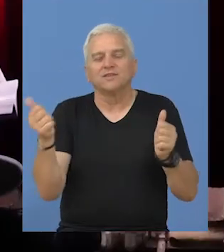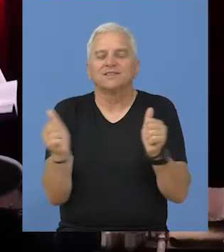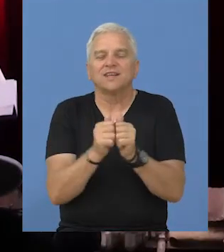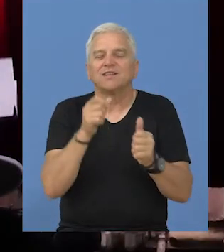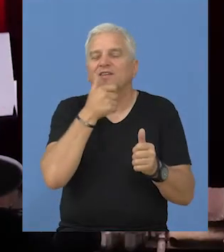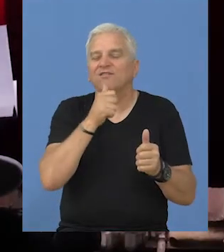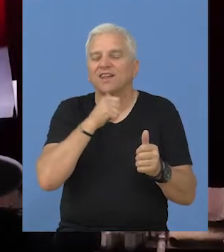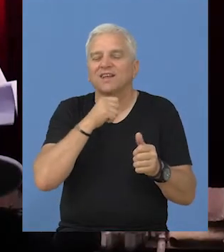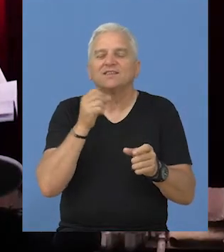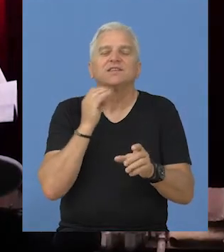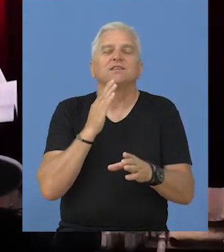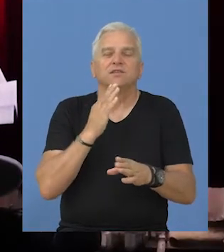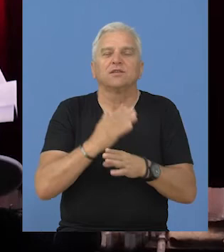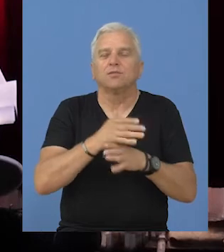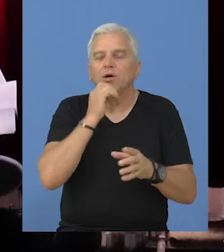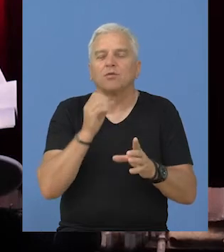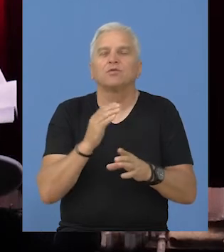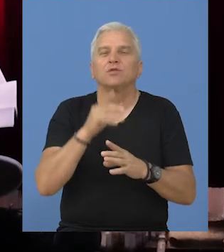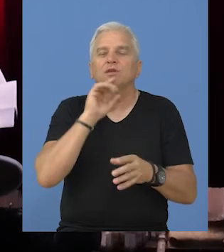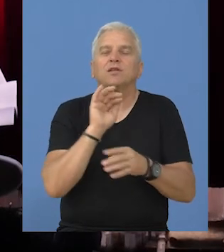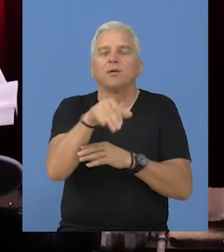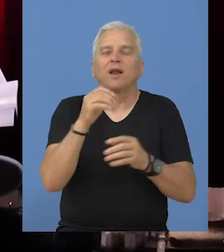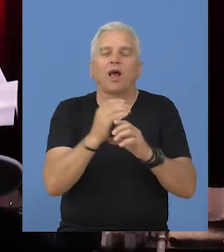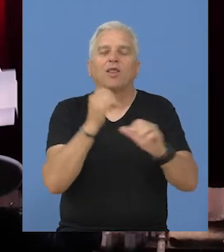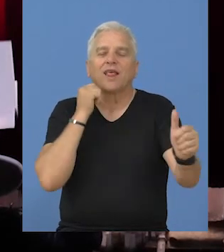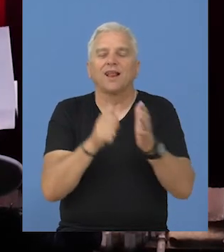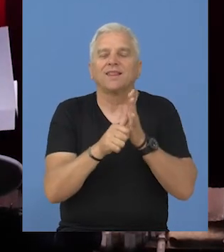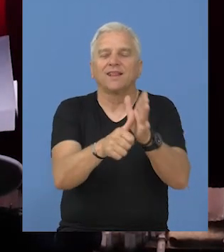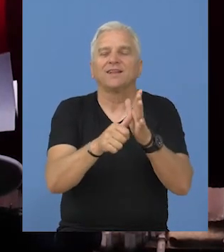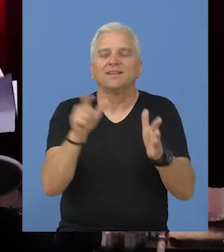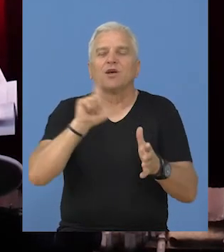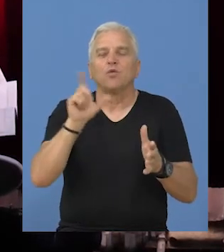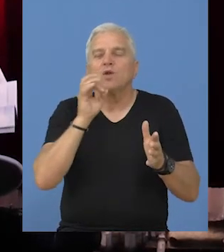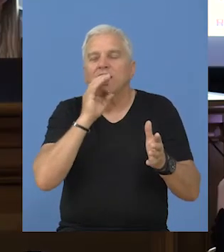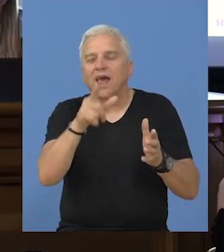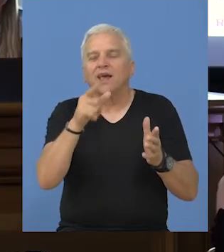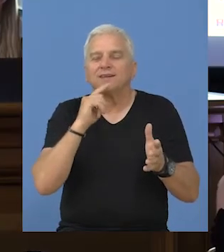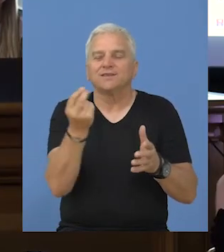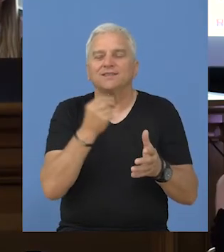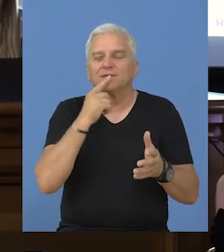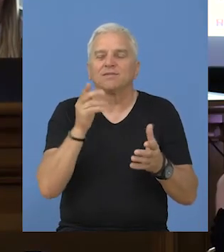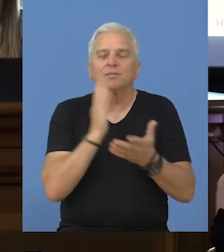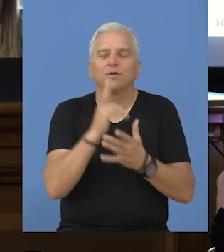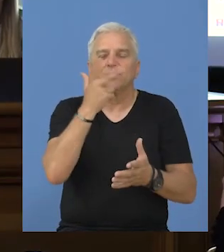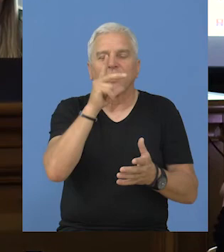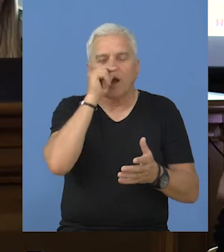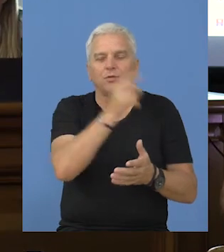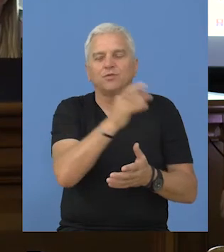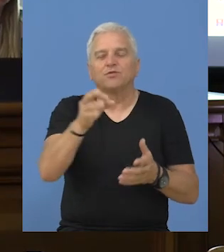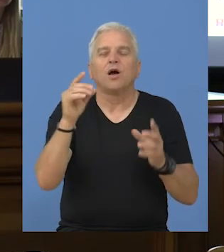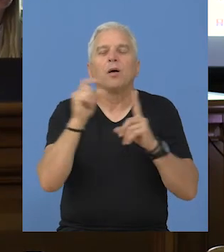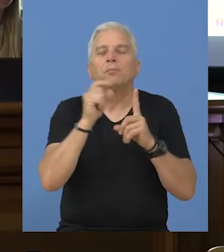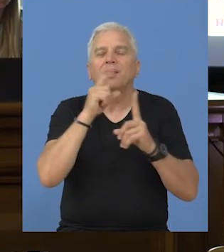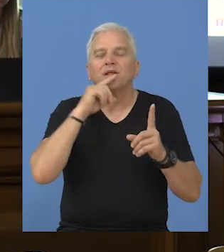uz finansijsku podršku Beogradske otvorene škole, a preko delegacije Evropske unije u Srbiji, realizovao u tri opštine